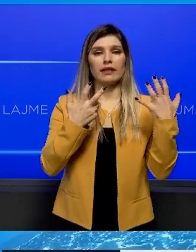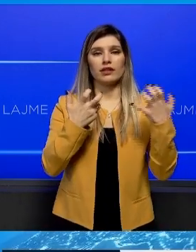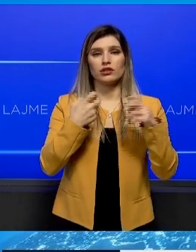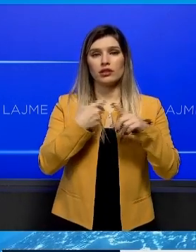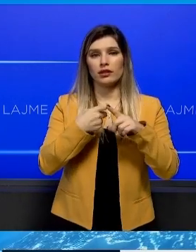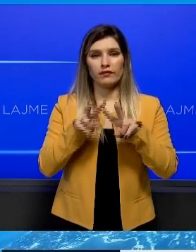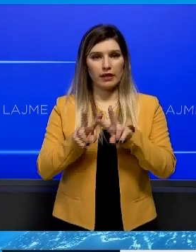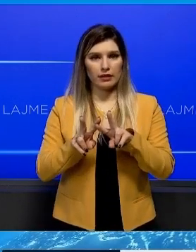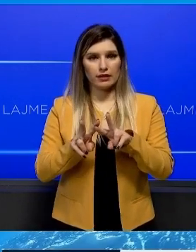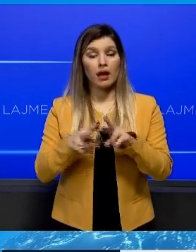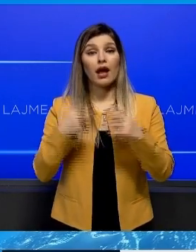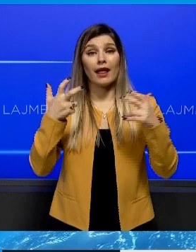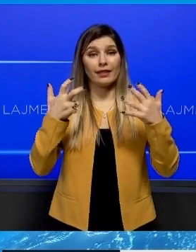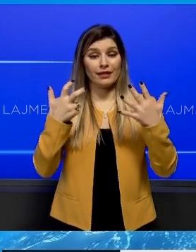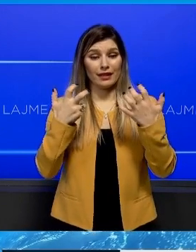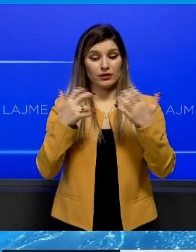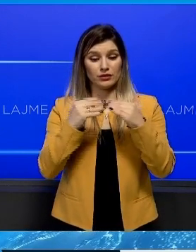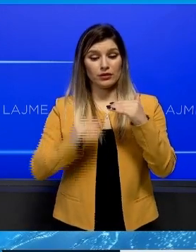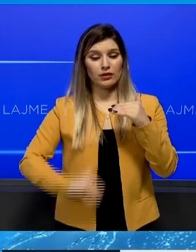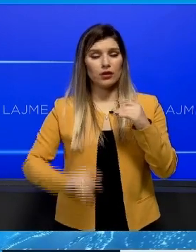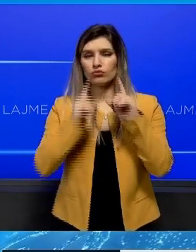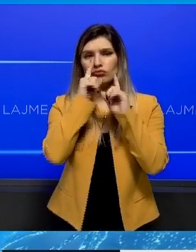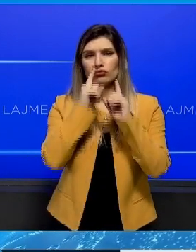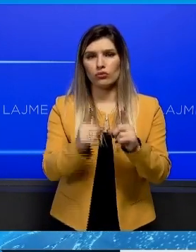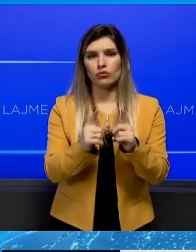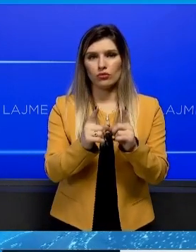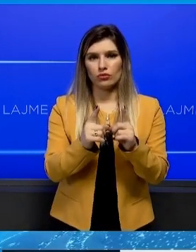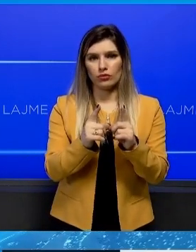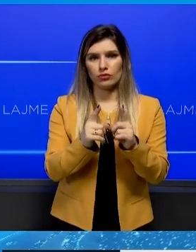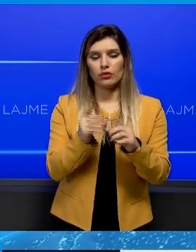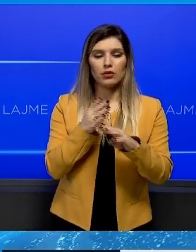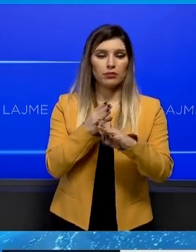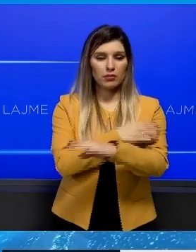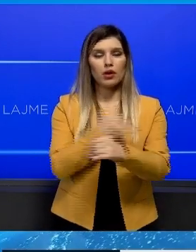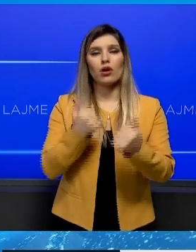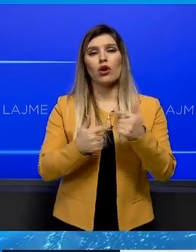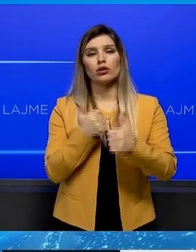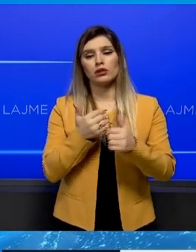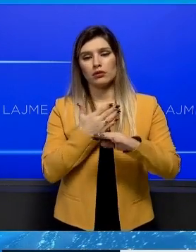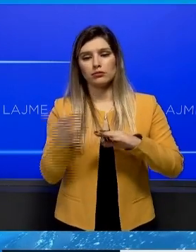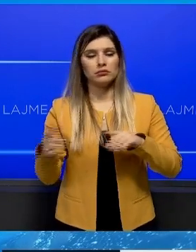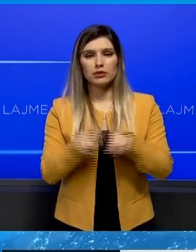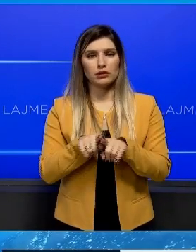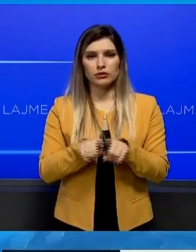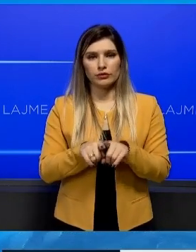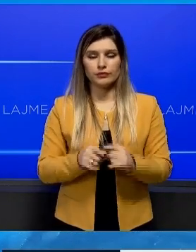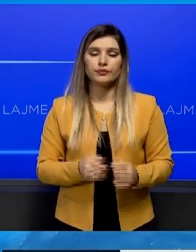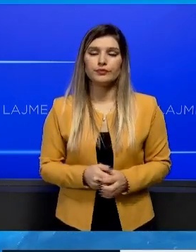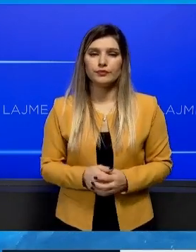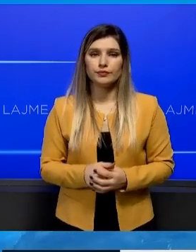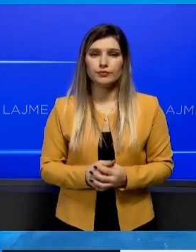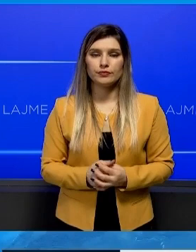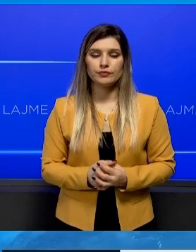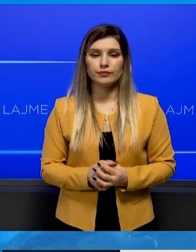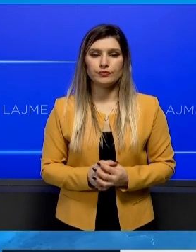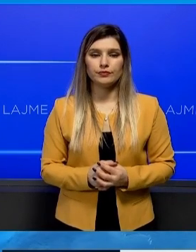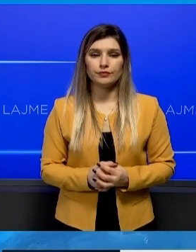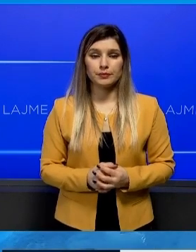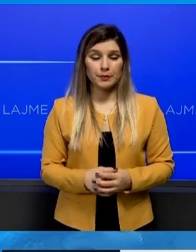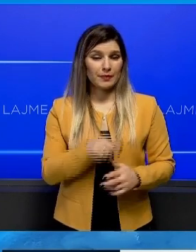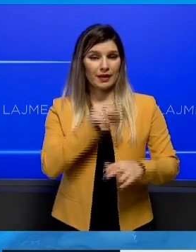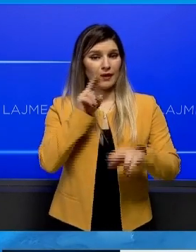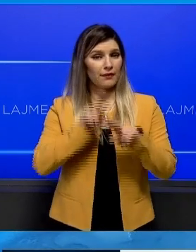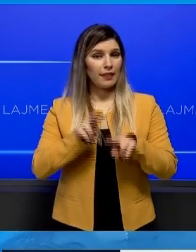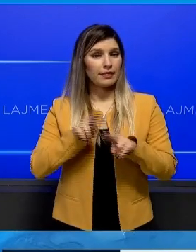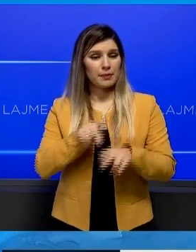për blokun derin të qenë, edhe për asë datës nëmë, dhe të nbesin tarifat e njëta për 100% konsumatorë. Pas